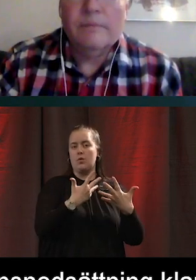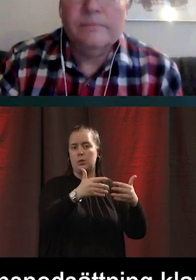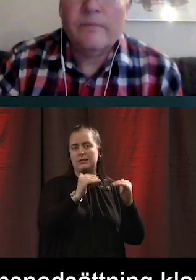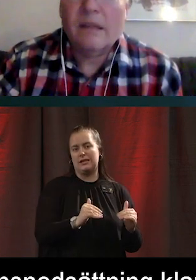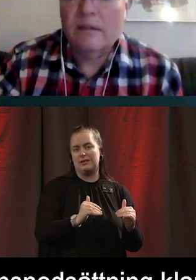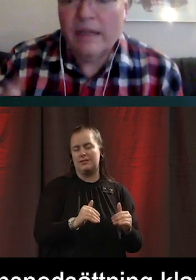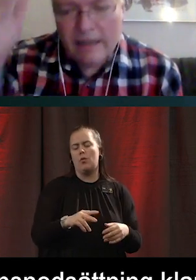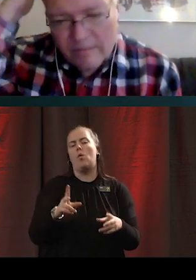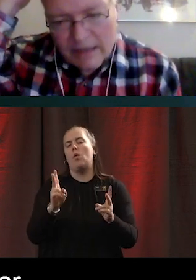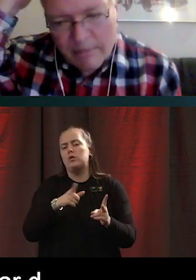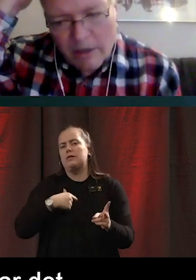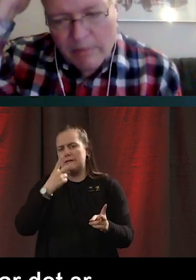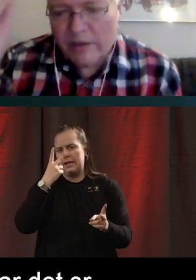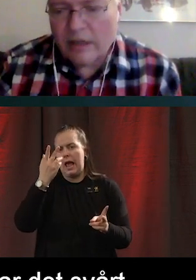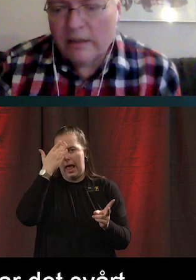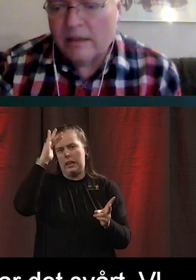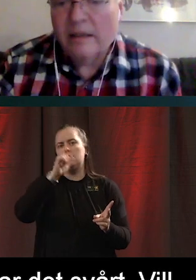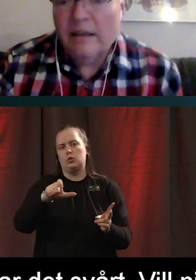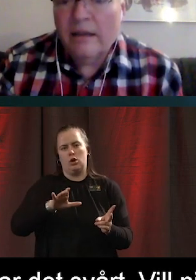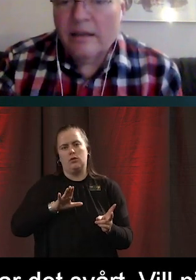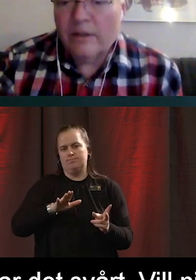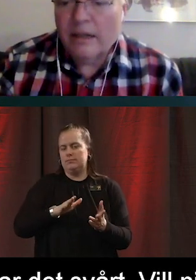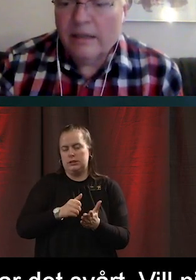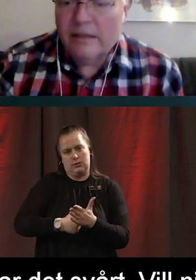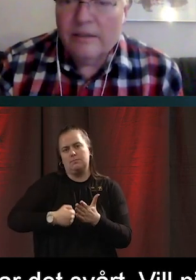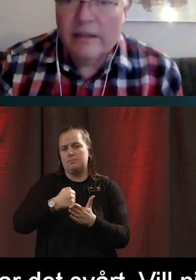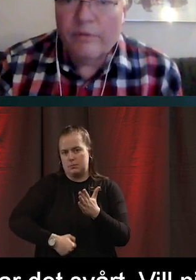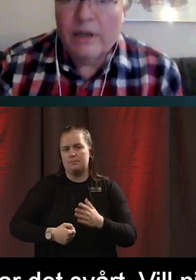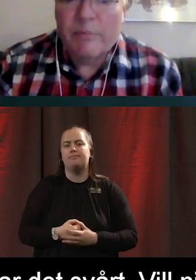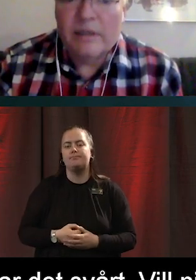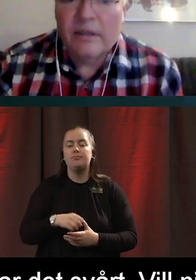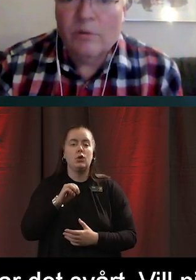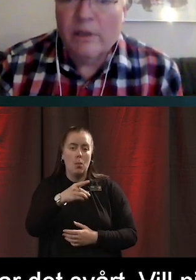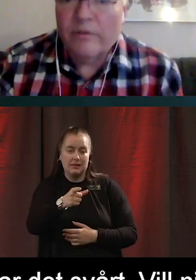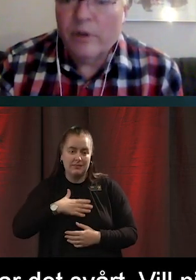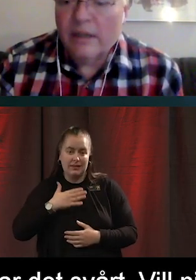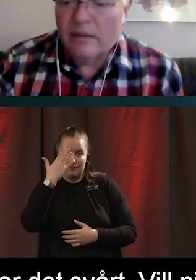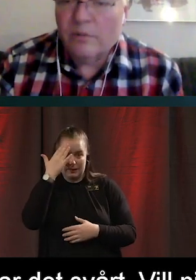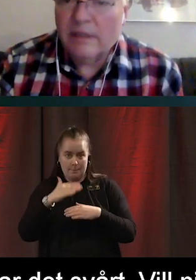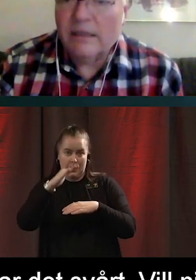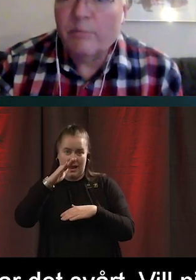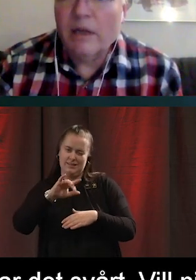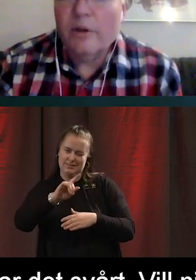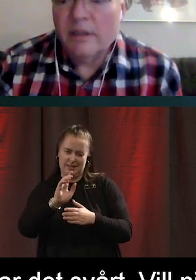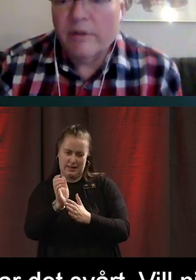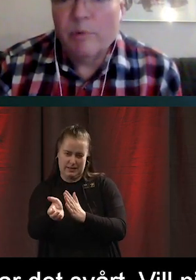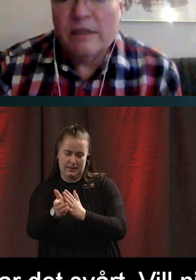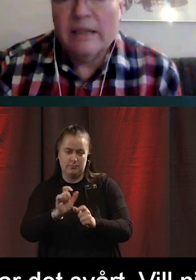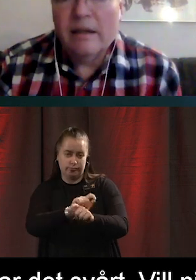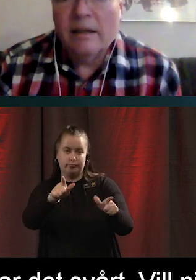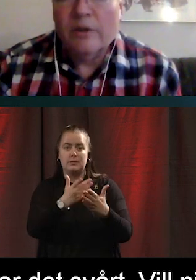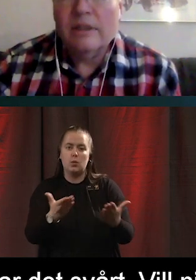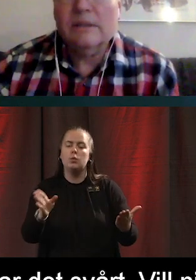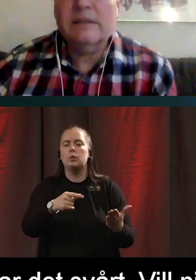svårt. Vill ni veta mer om det här så kan ni när ni får den här presentationen. Följa och titta på all data. Vi